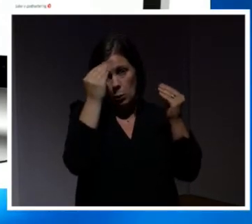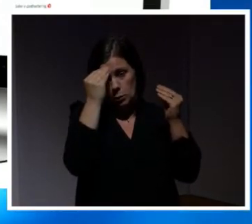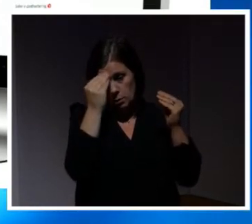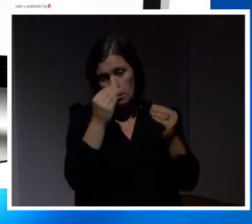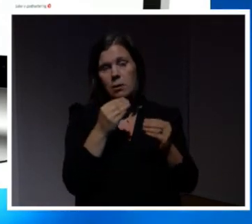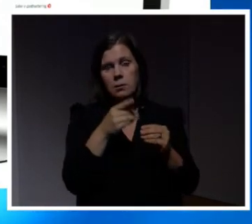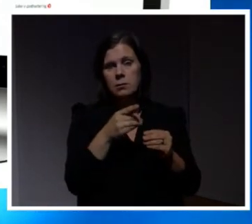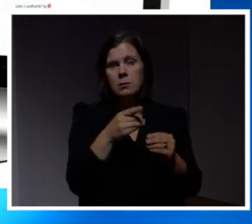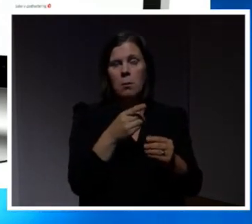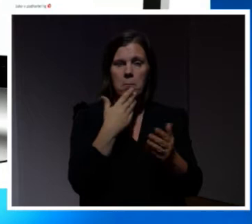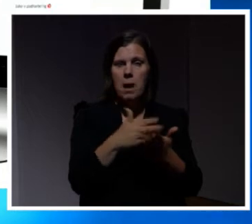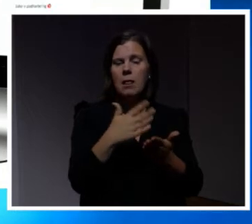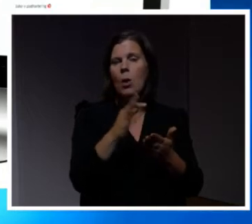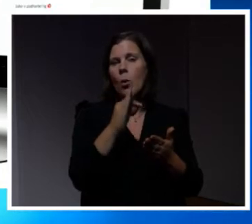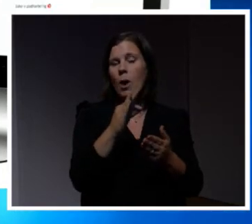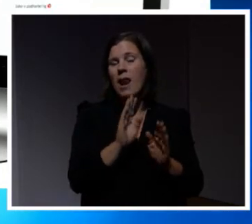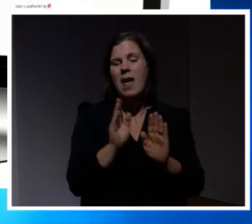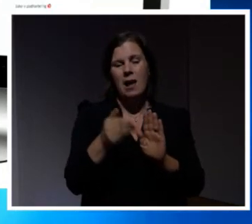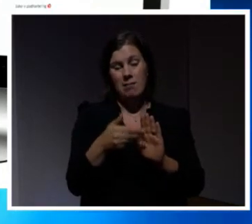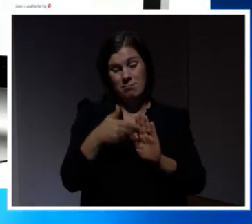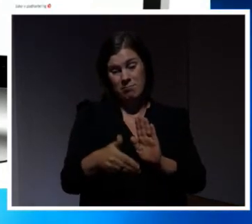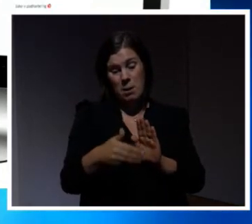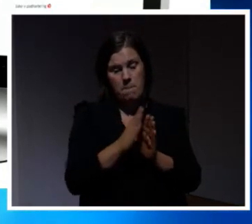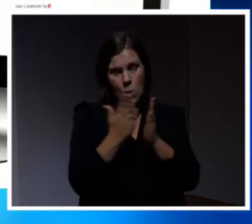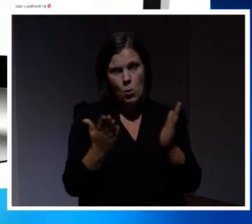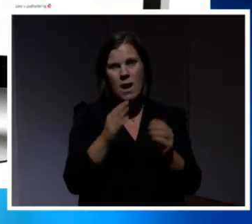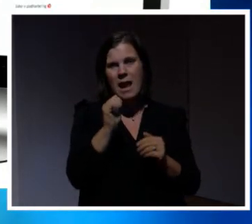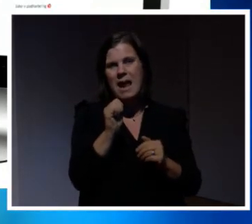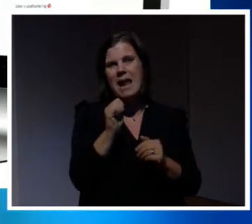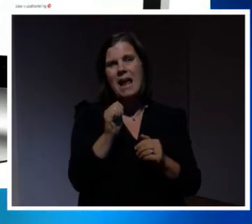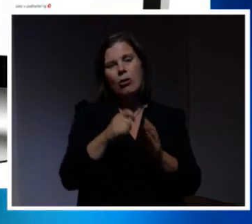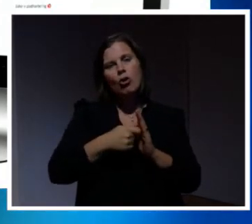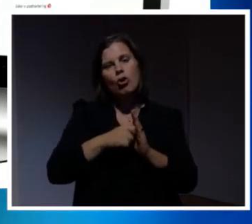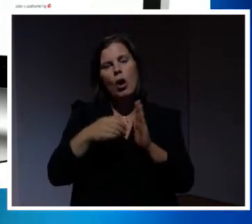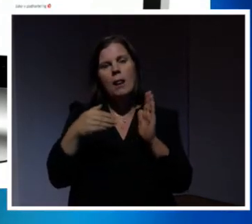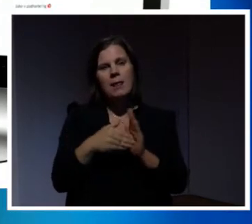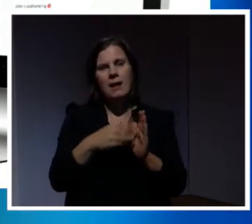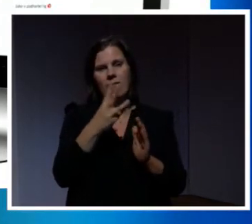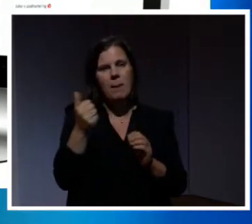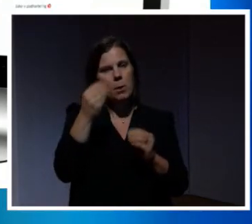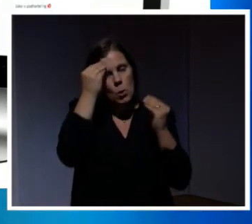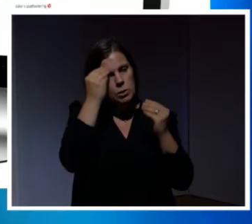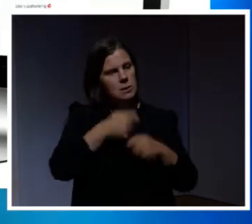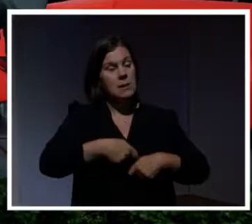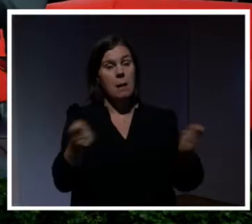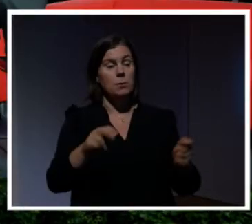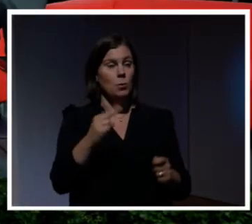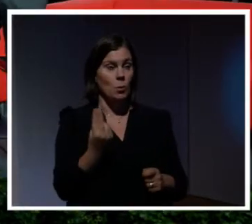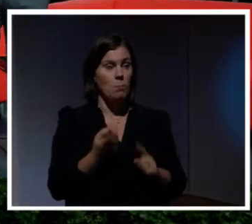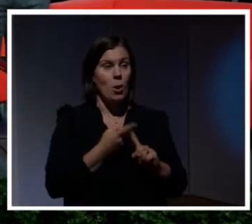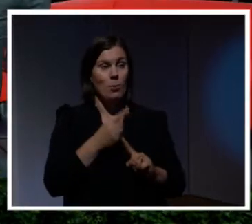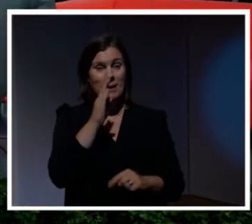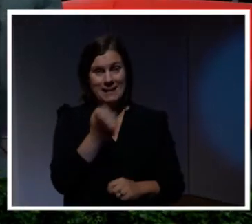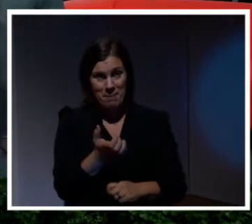här typen av attacker går till. Längst bak i boken så finns e-licensnyckel till kursen som släpps nu i början av december.